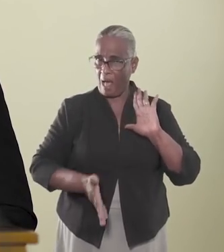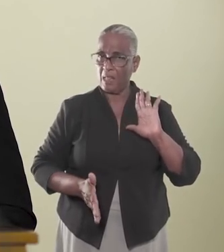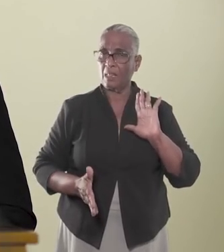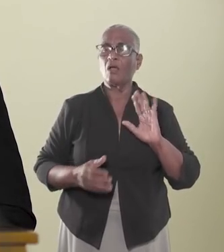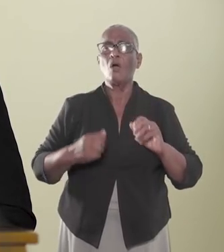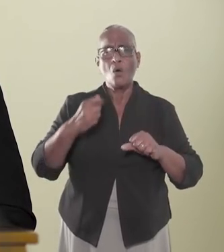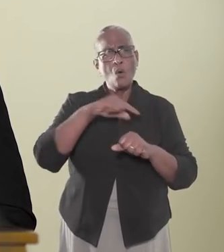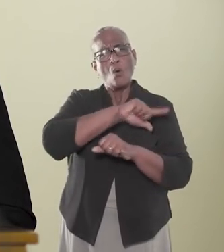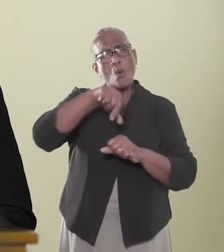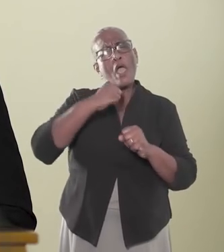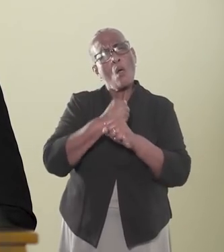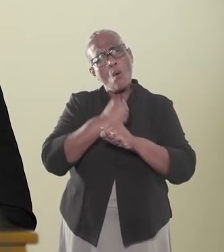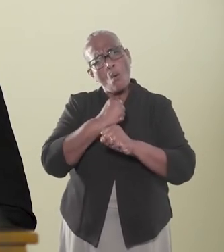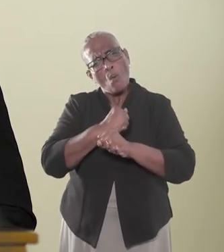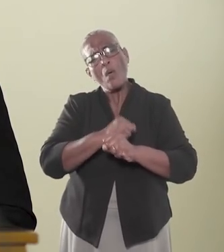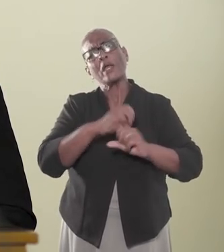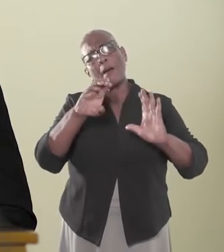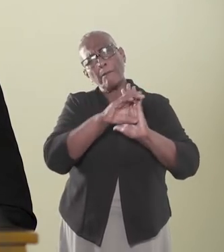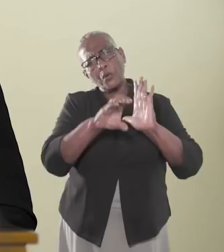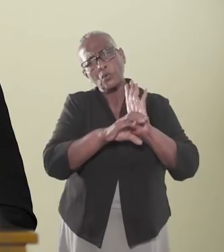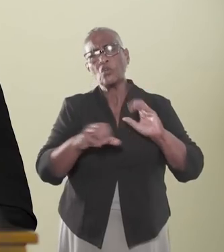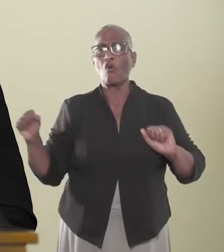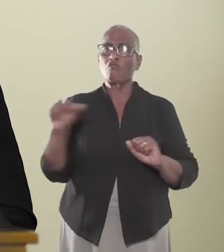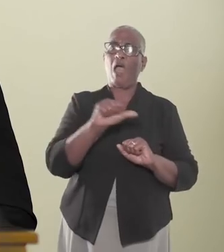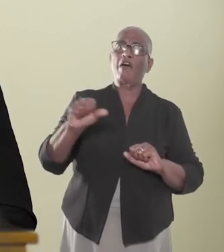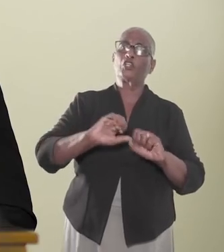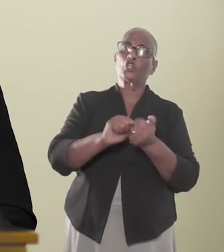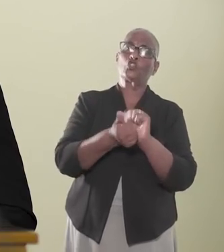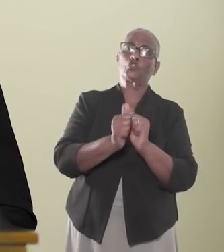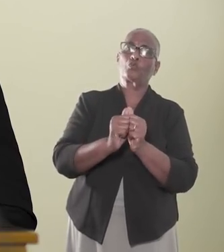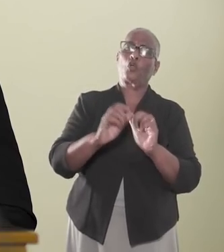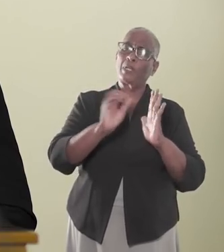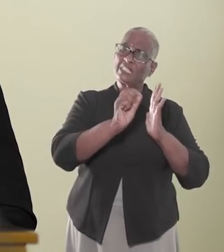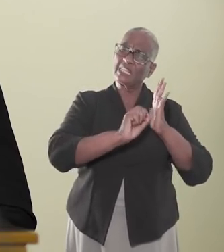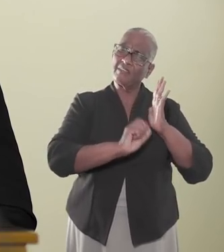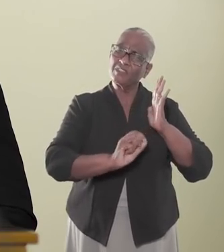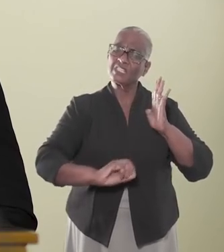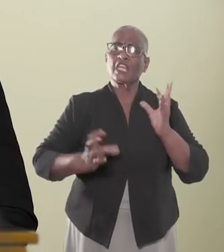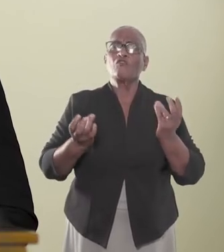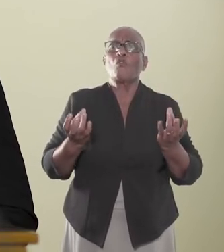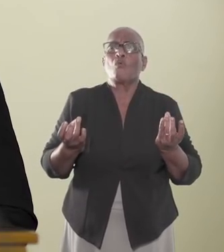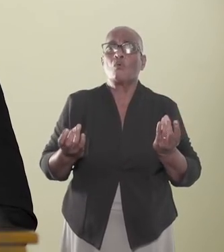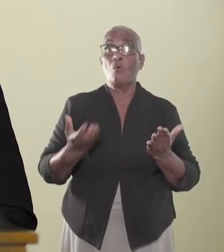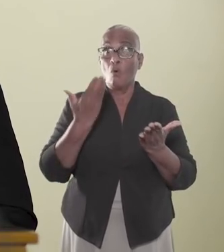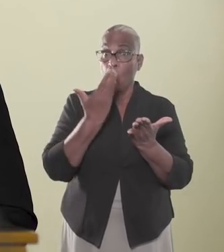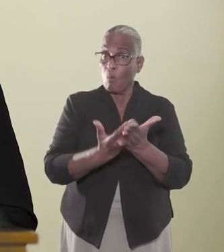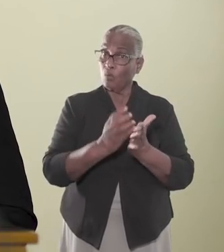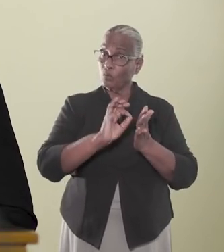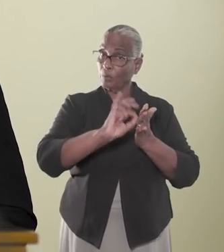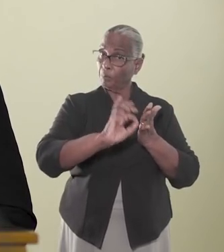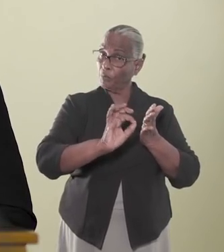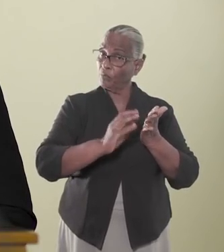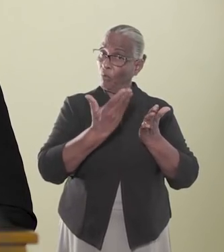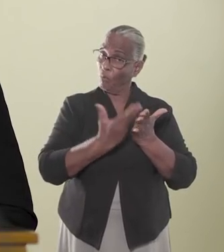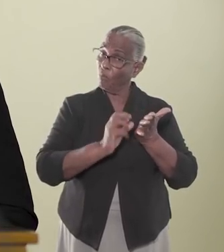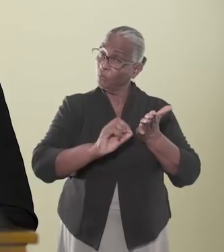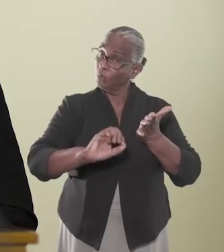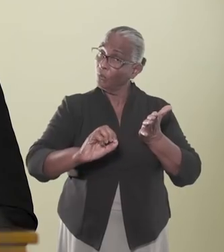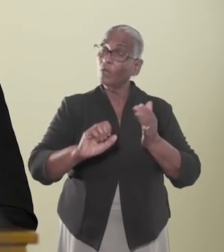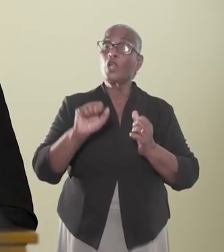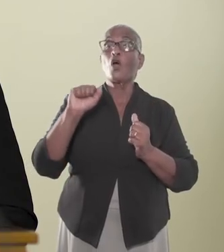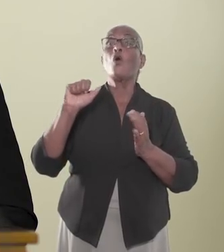Wij werken met voortvarendheid aan de protocollen van de overige takken van sport. Alle goedgekeurde protocollen